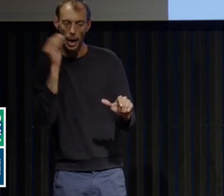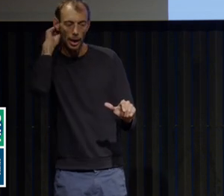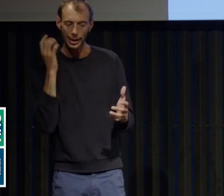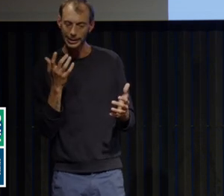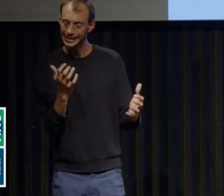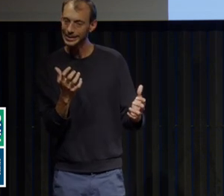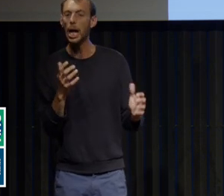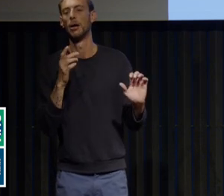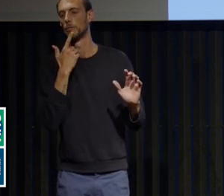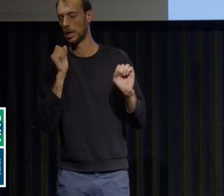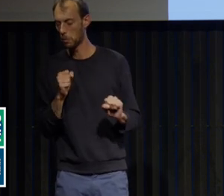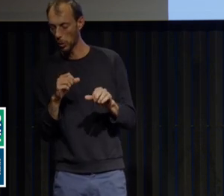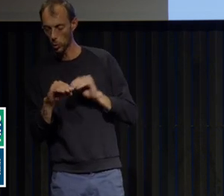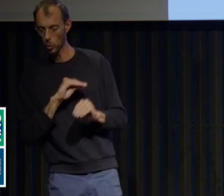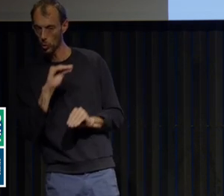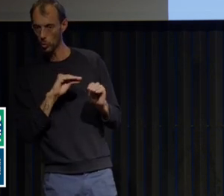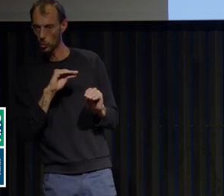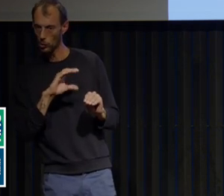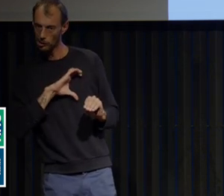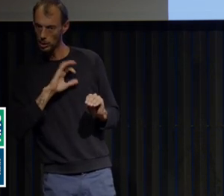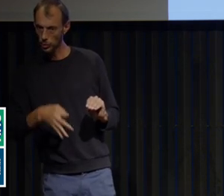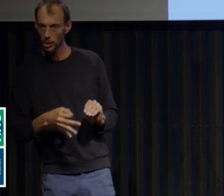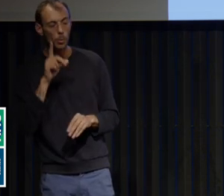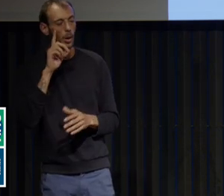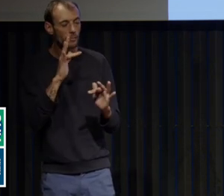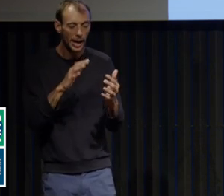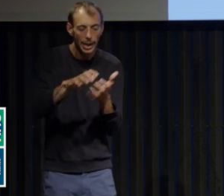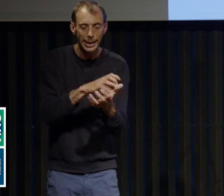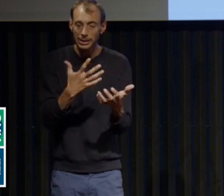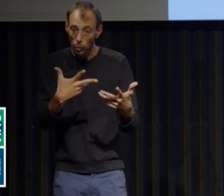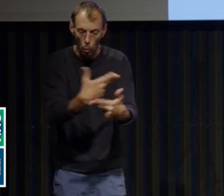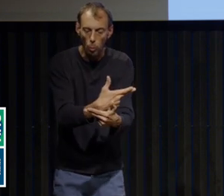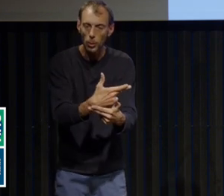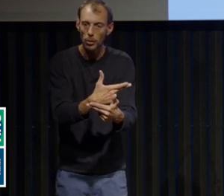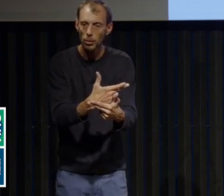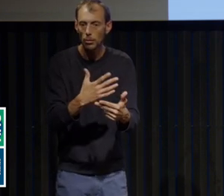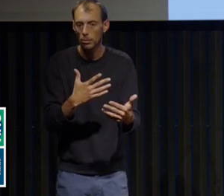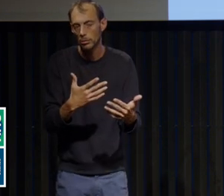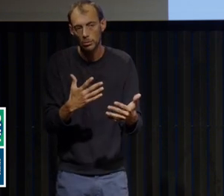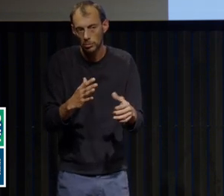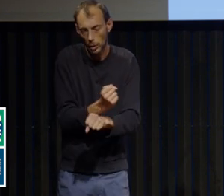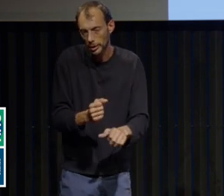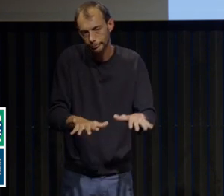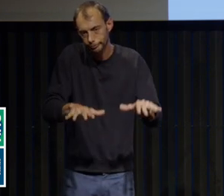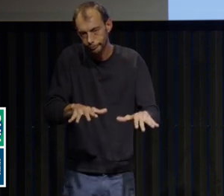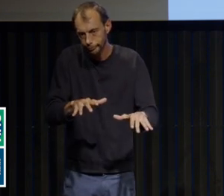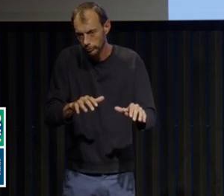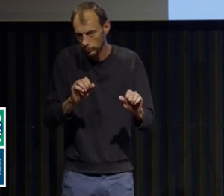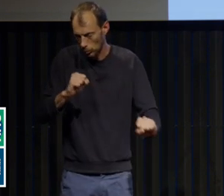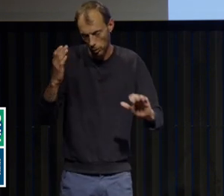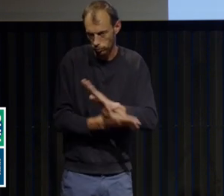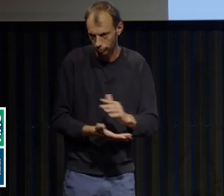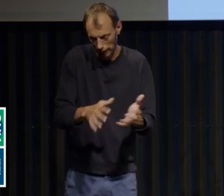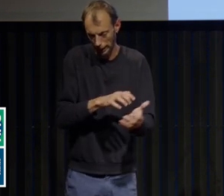on sait bien que, si on n'essaie que d'arrêter les crises, on ne pas forcément y arriver, mais si on arrive à faire travailler